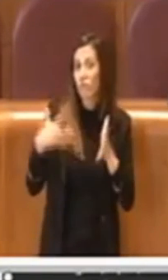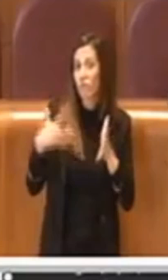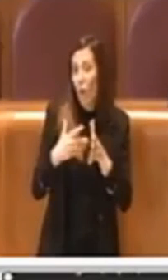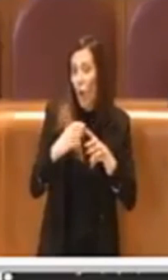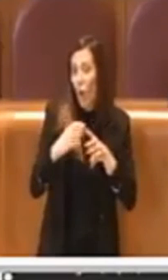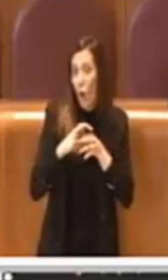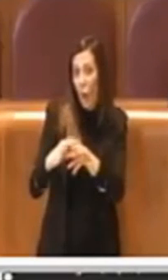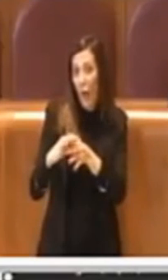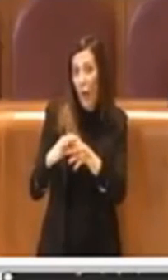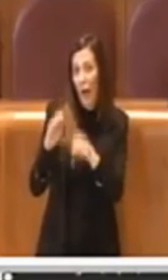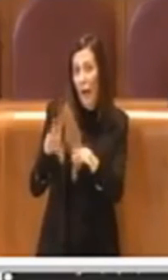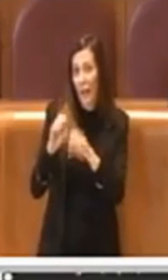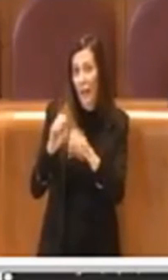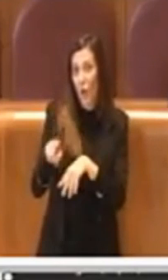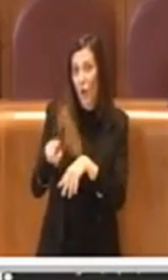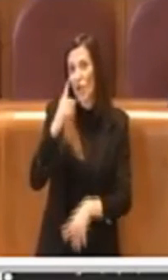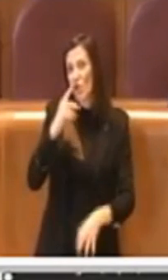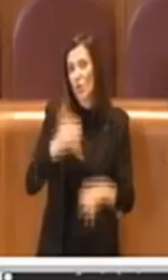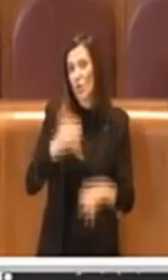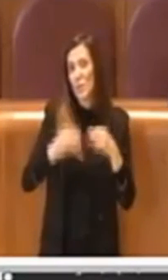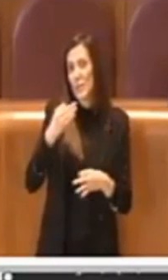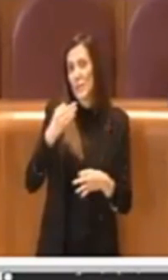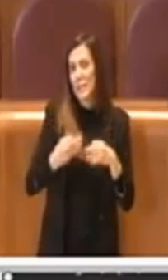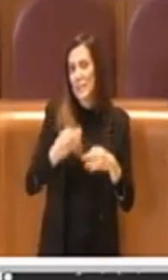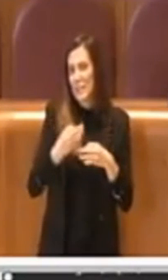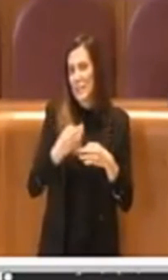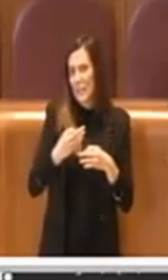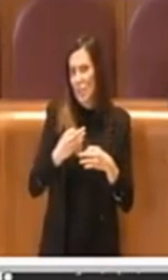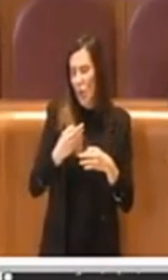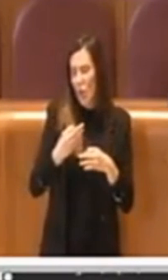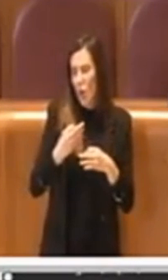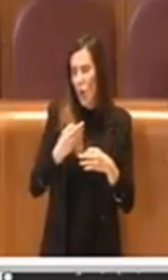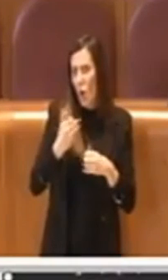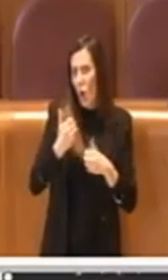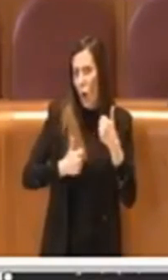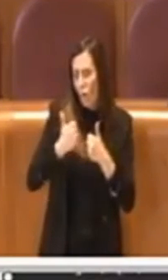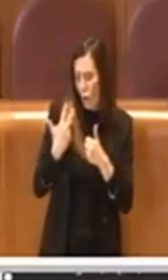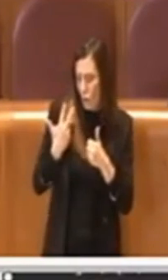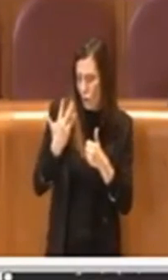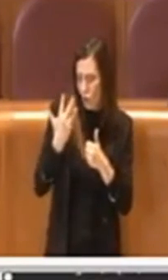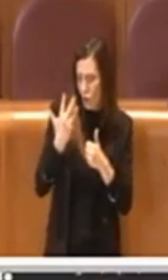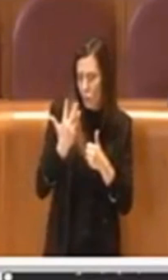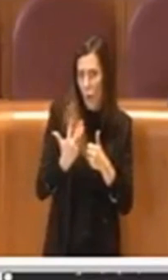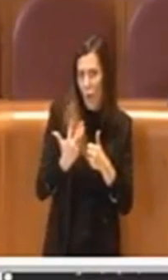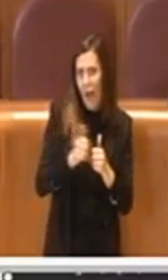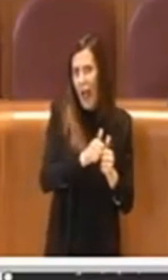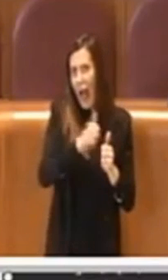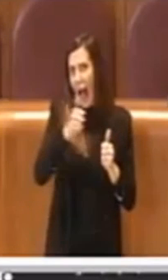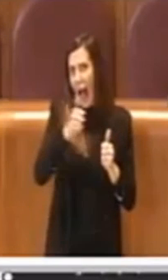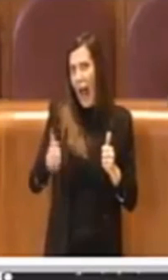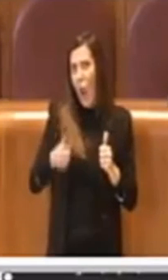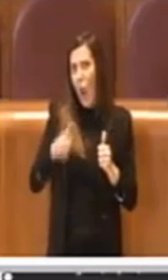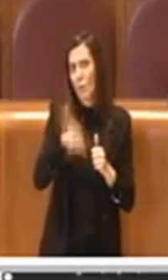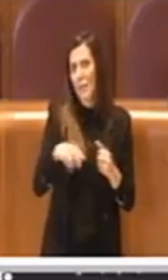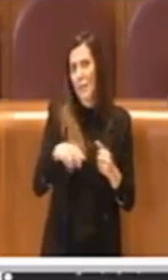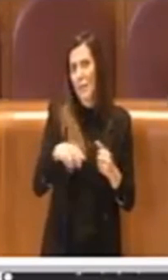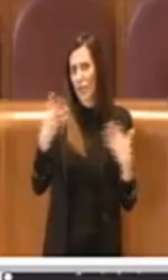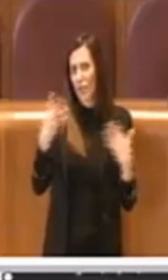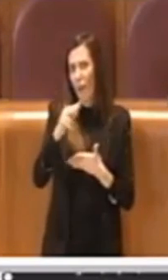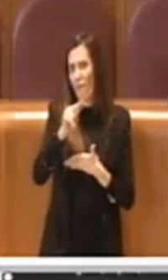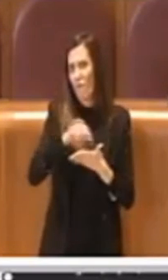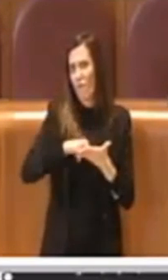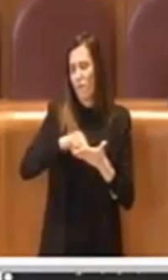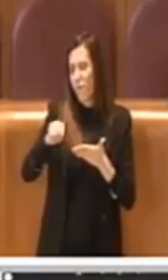Il giudizio peggiore di tutti i cinque anni è stato per il 2019, ci hanno dato un voto veramente